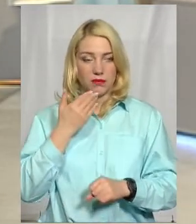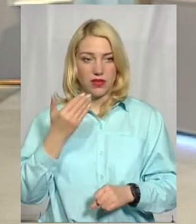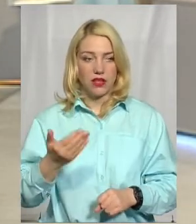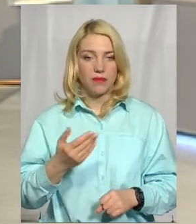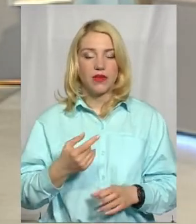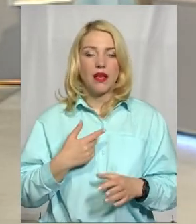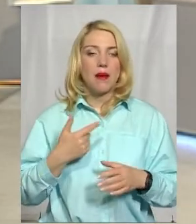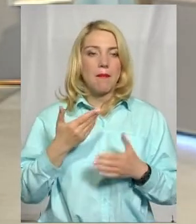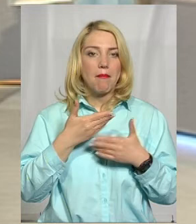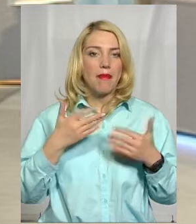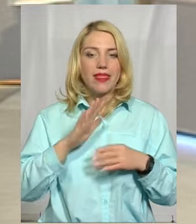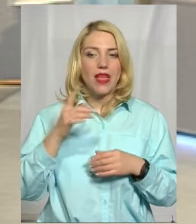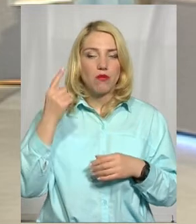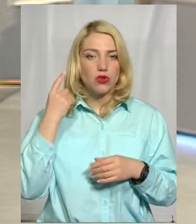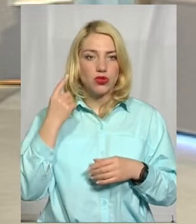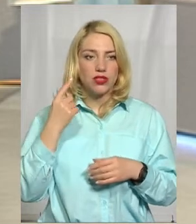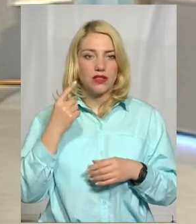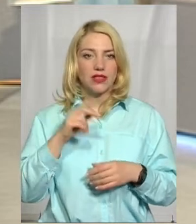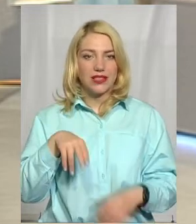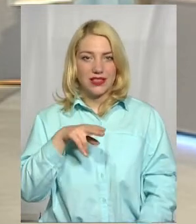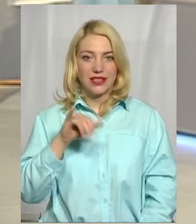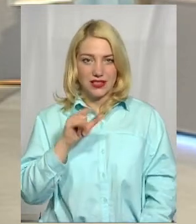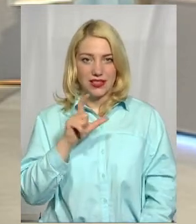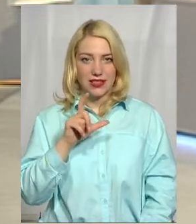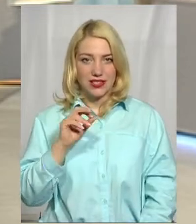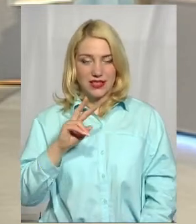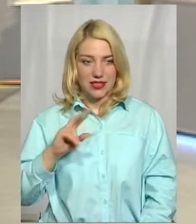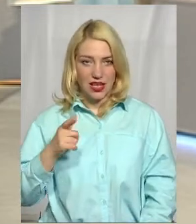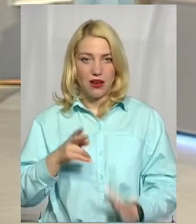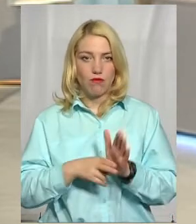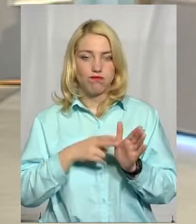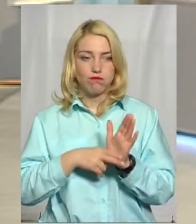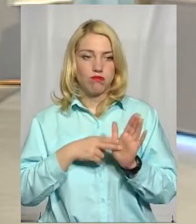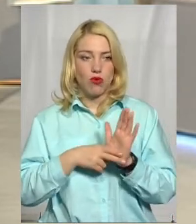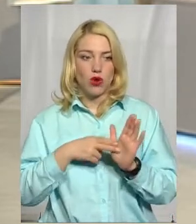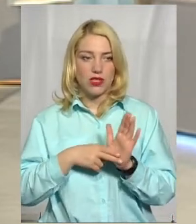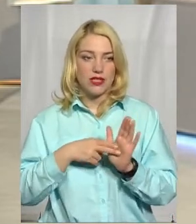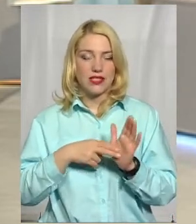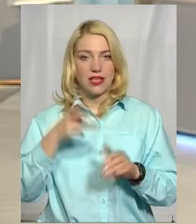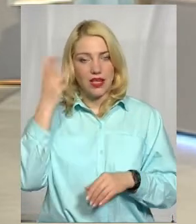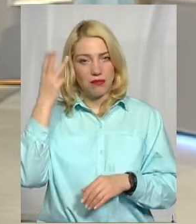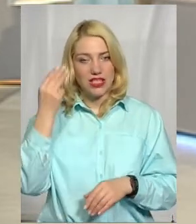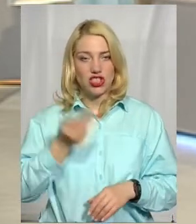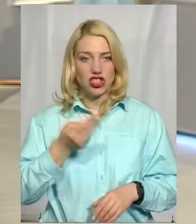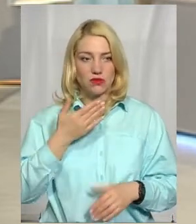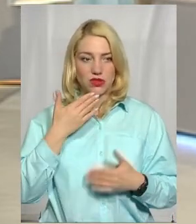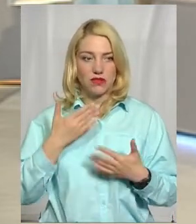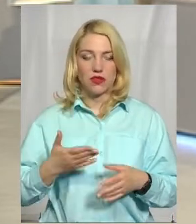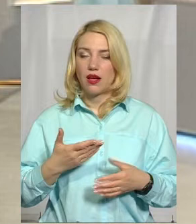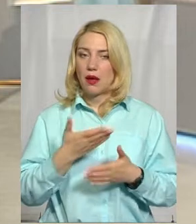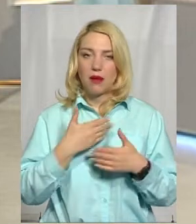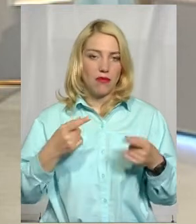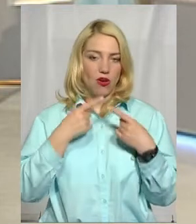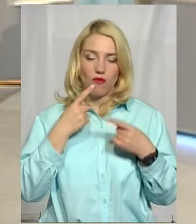Я не почула, прозвичало слово «дізель»? Дізель, поїзд, Хмельницький, Шепетівка. Ми говоримо